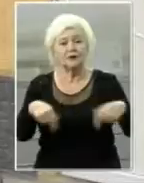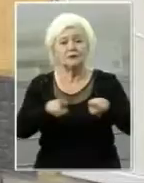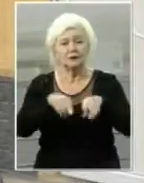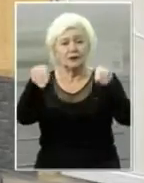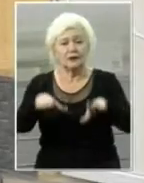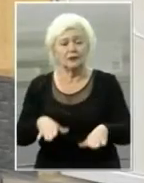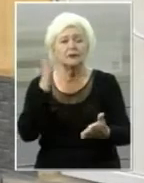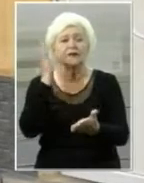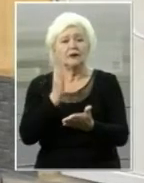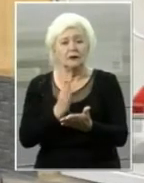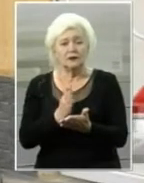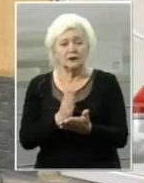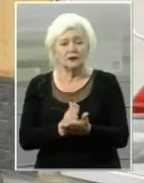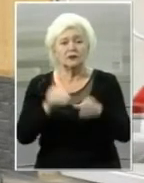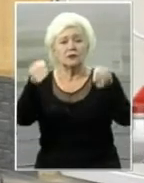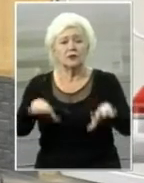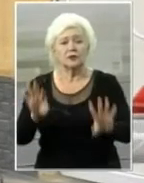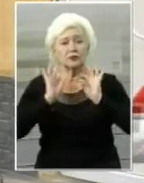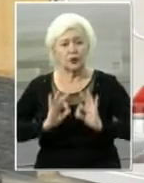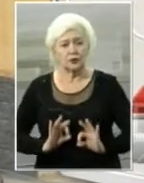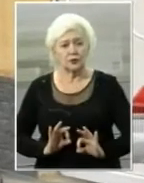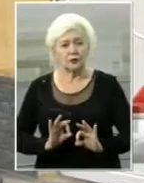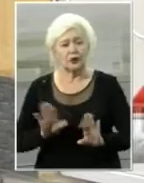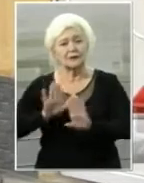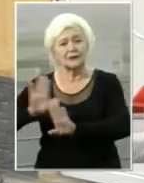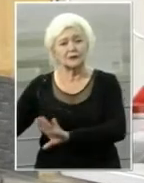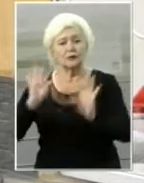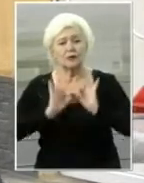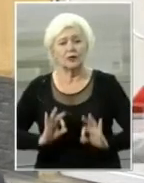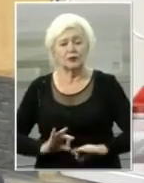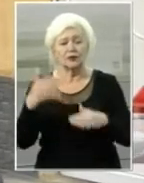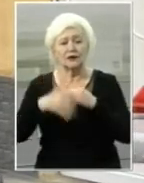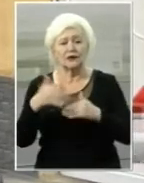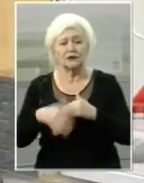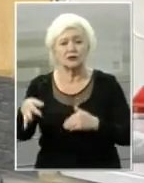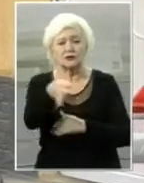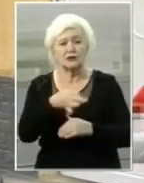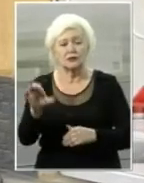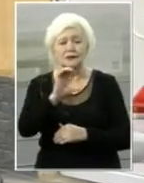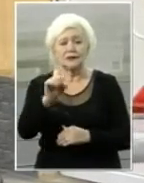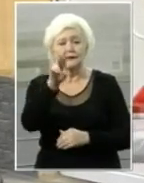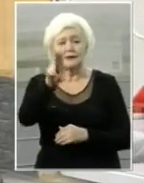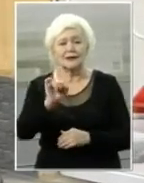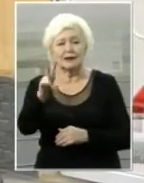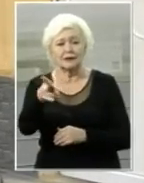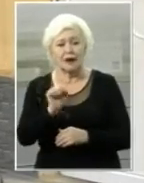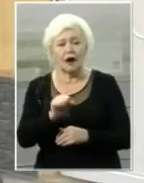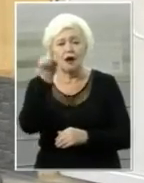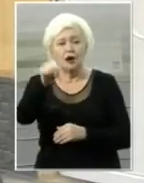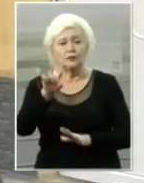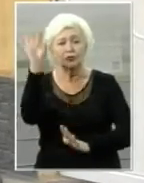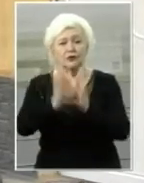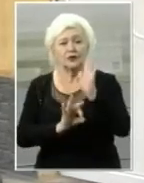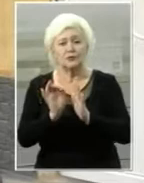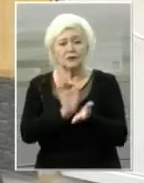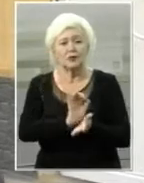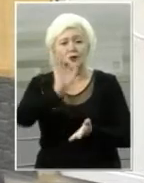Існує постанова прокурора, заступника прокурора Херсонської області Сергія Циганка про термінове